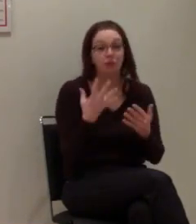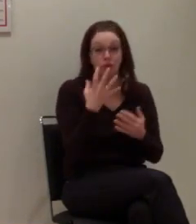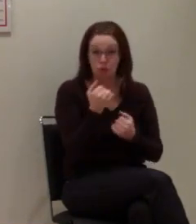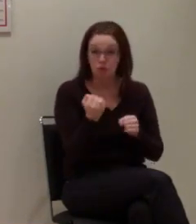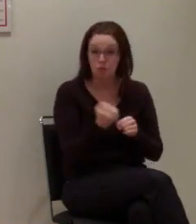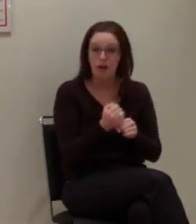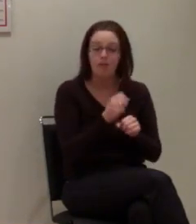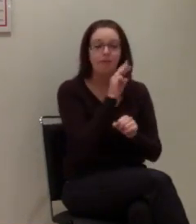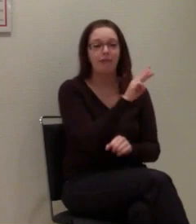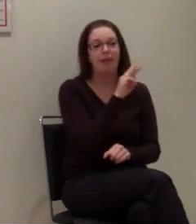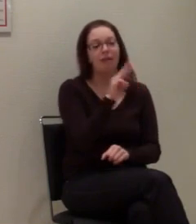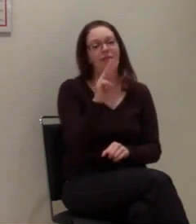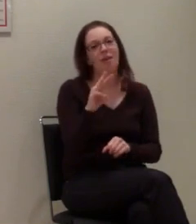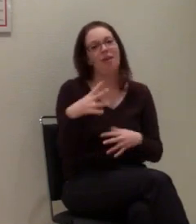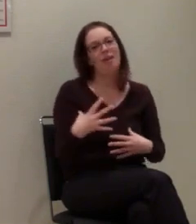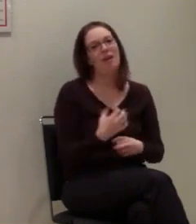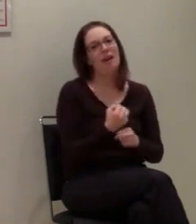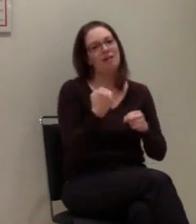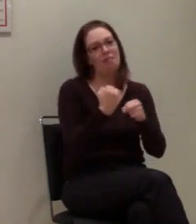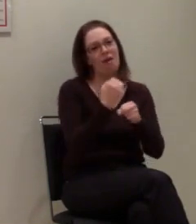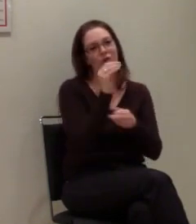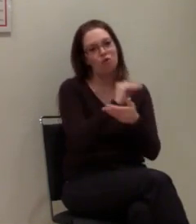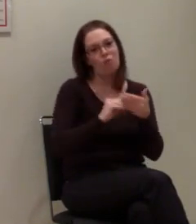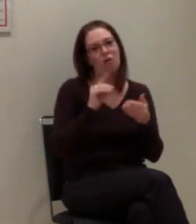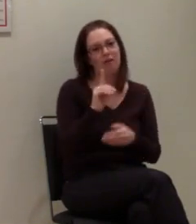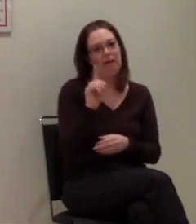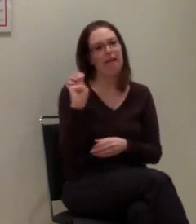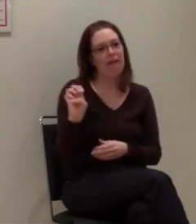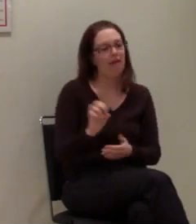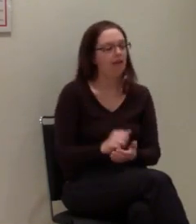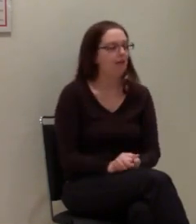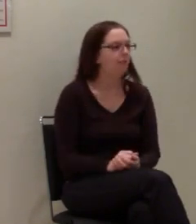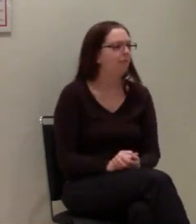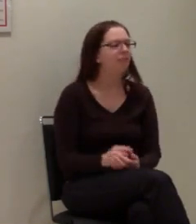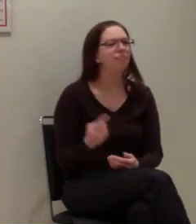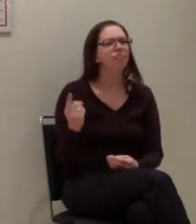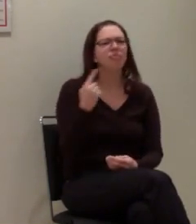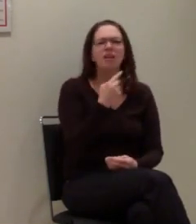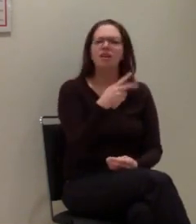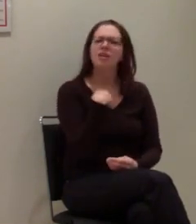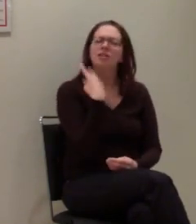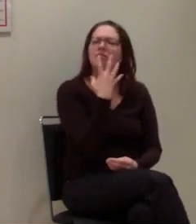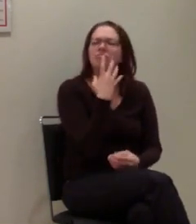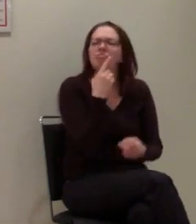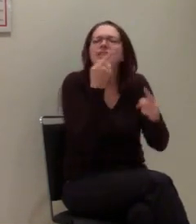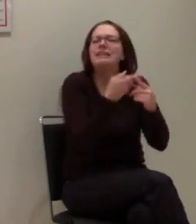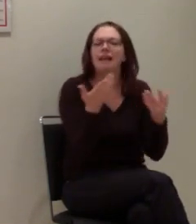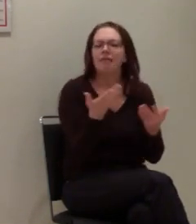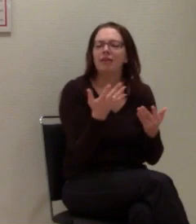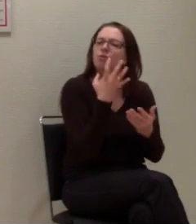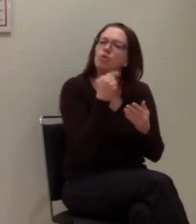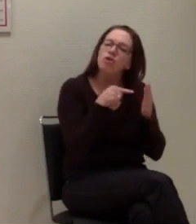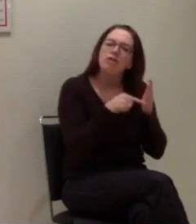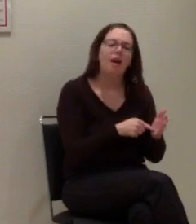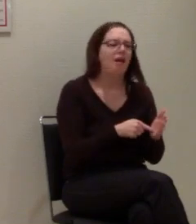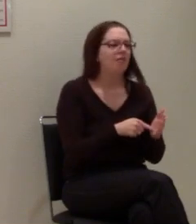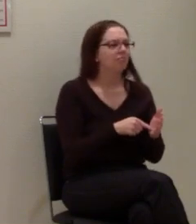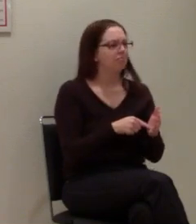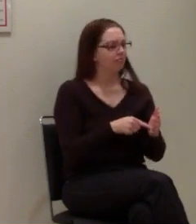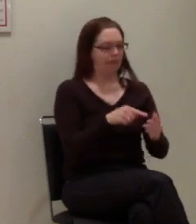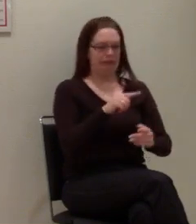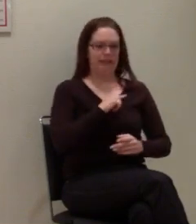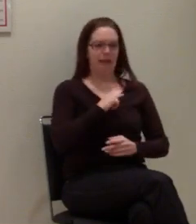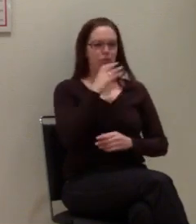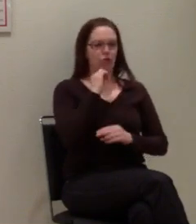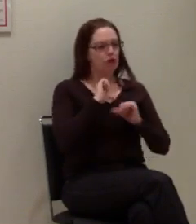www.rettenmachtschule.de Wir wollen zeigen, dass jedermann helfen kann. Selbst wenn kein